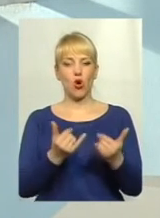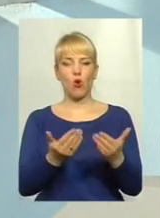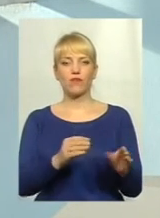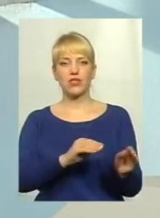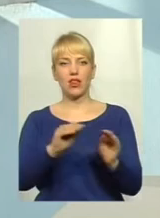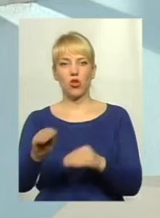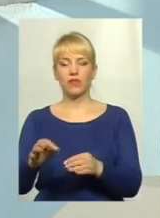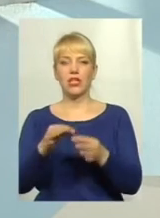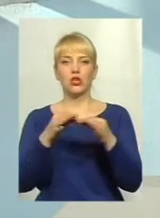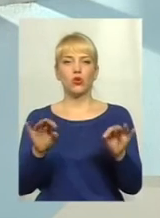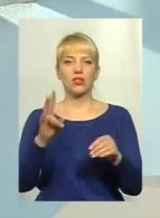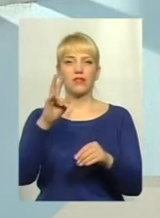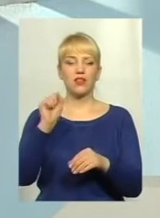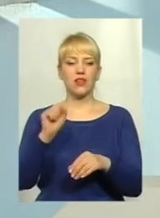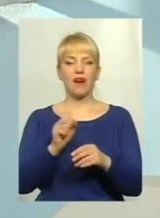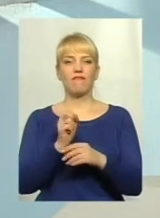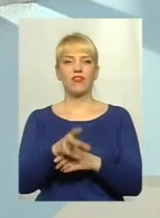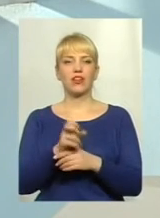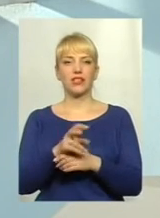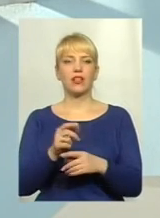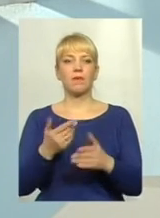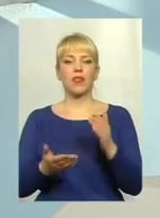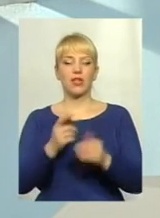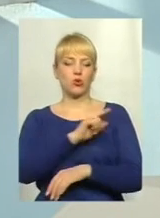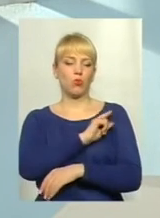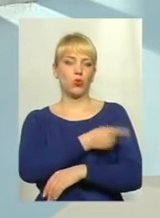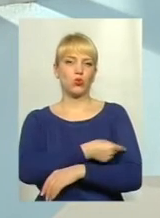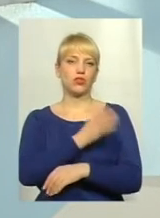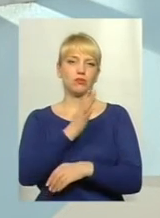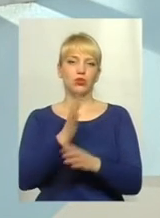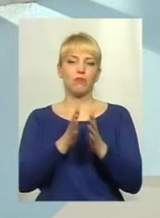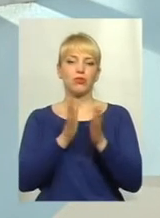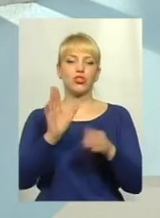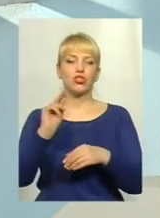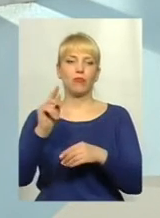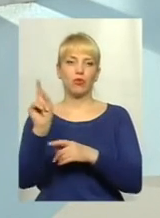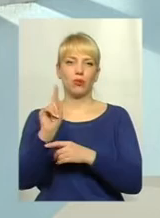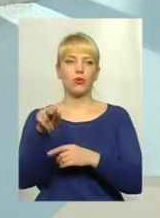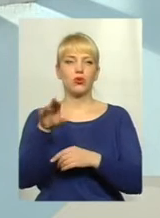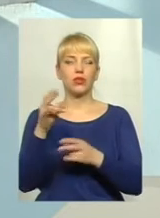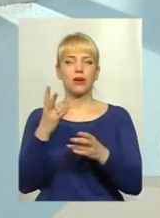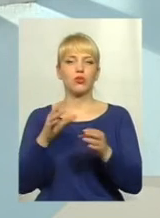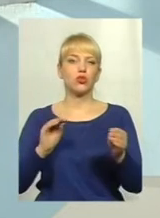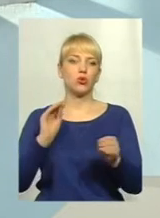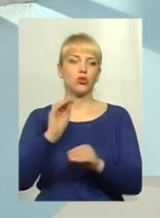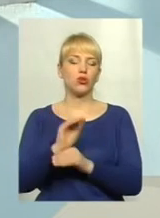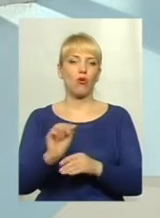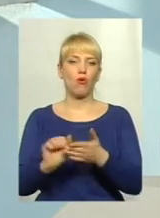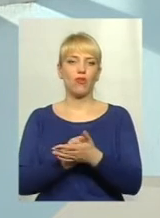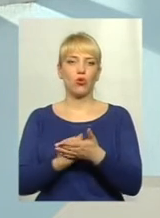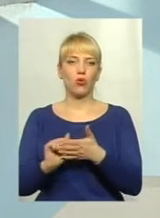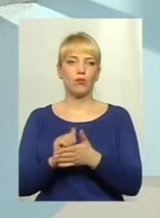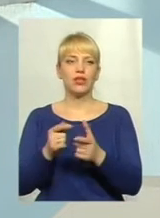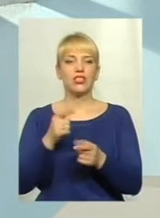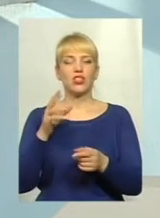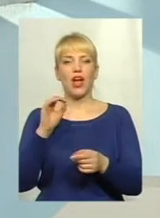викиди. А якщо буде потужність вища певного критерія, тоді ще потрібні певні додаткові документи. Чи